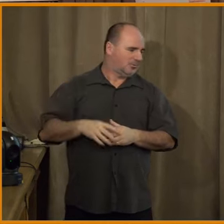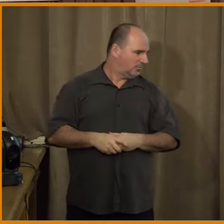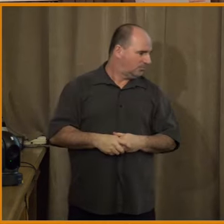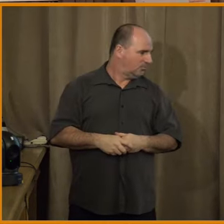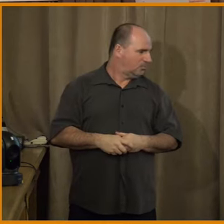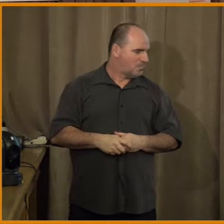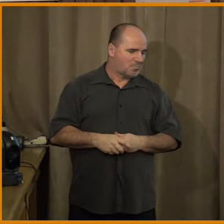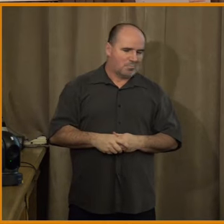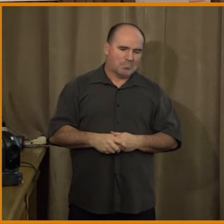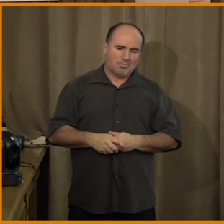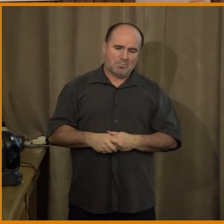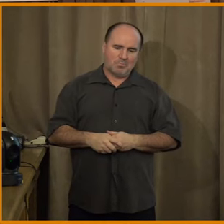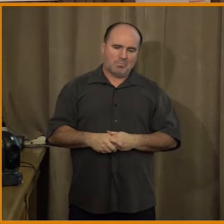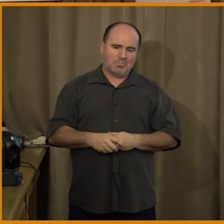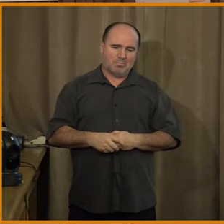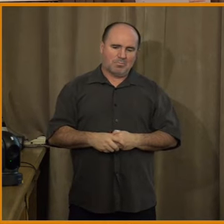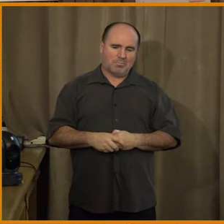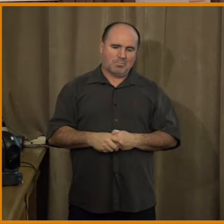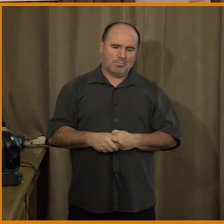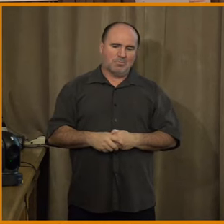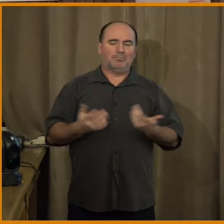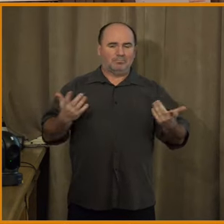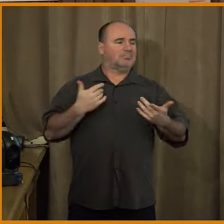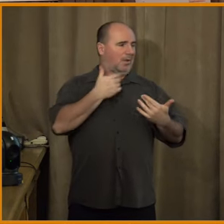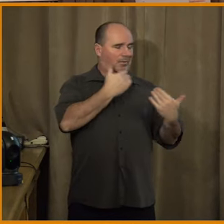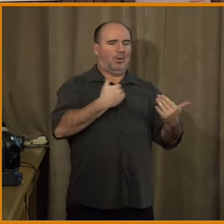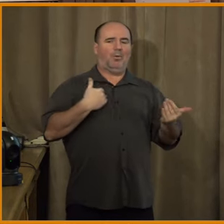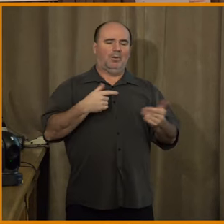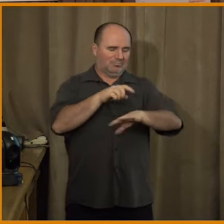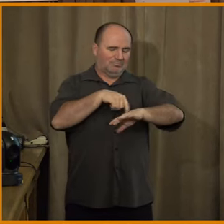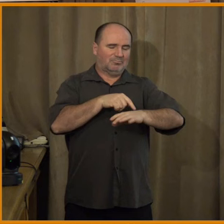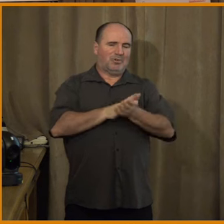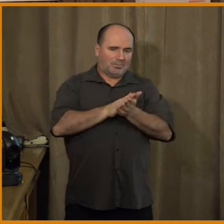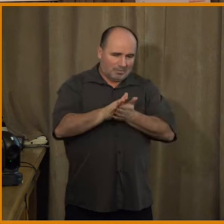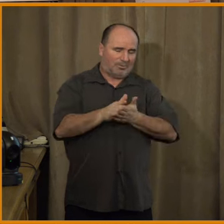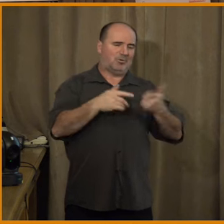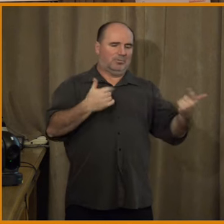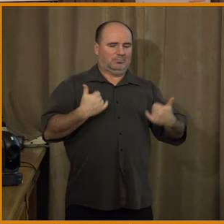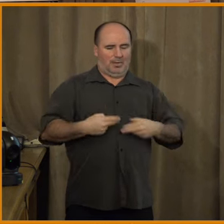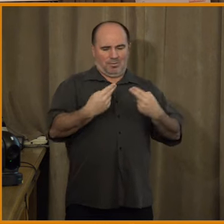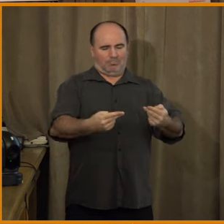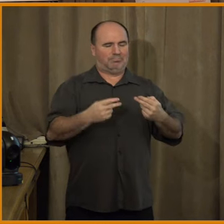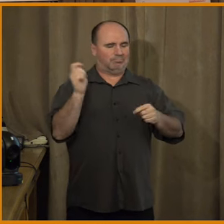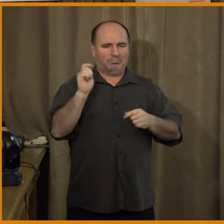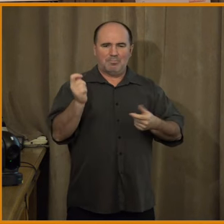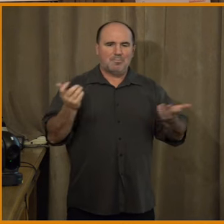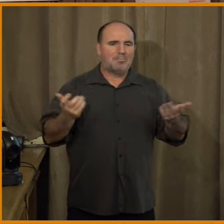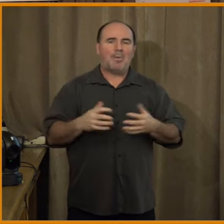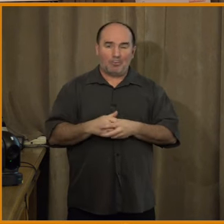Moc děkuju. Čas nám bohužel vypršel, ale je před nájem pauza, takže můžete se tady případně odchytit